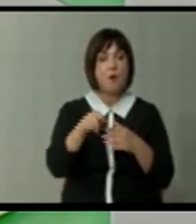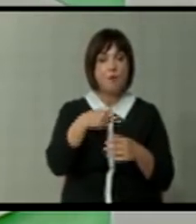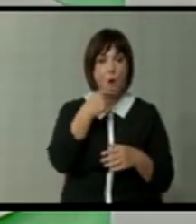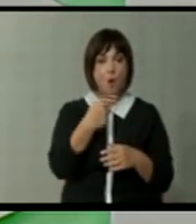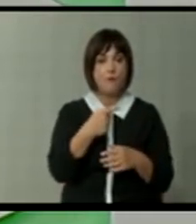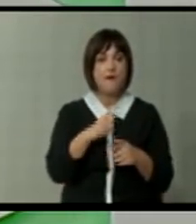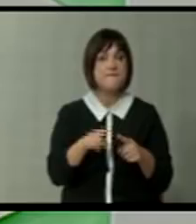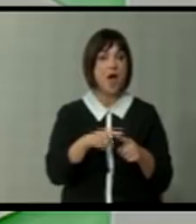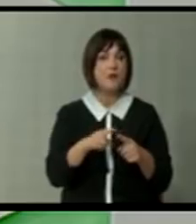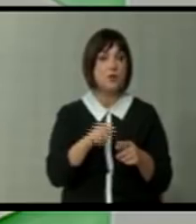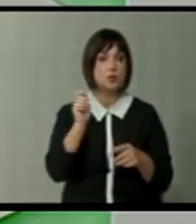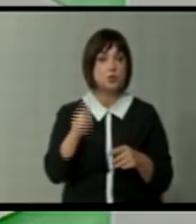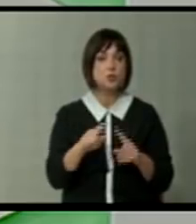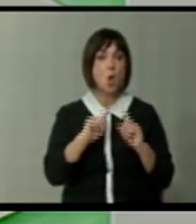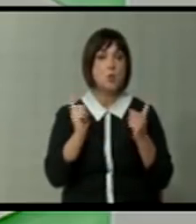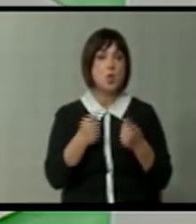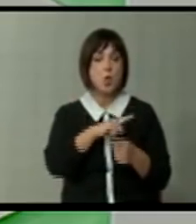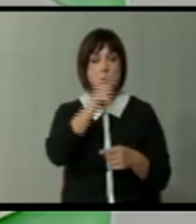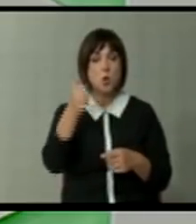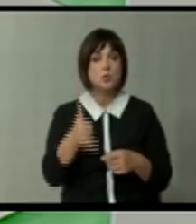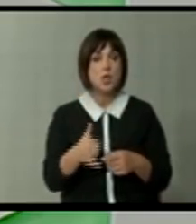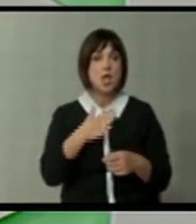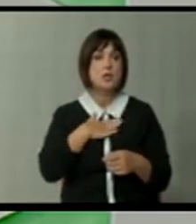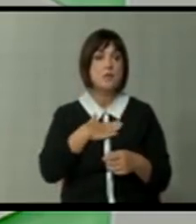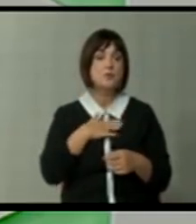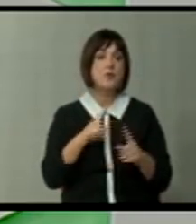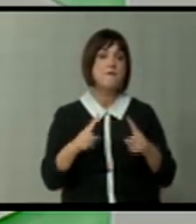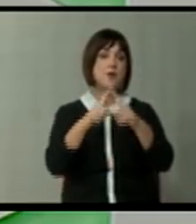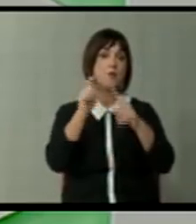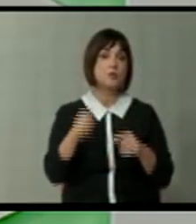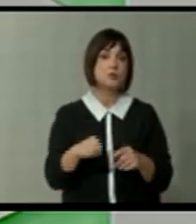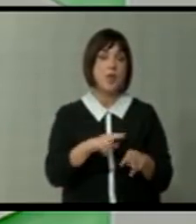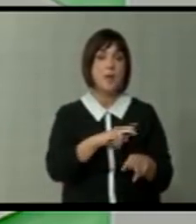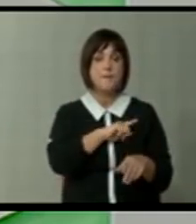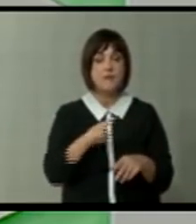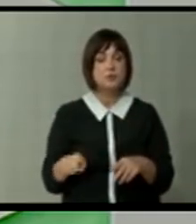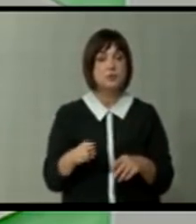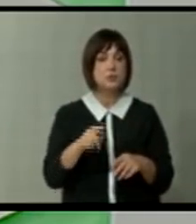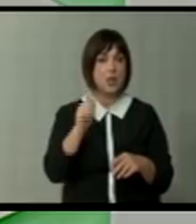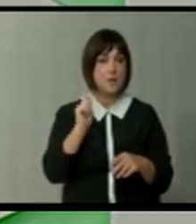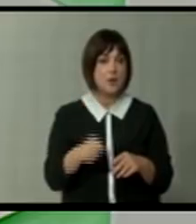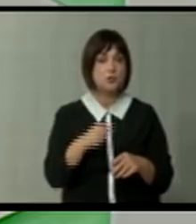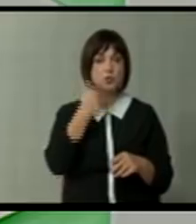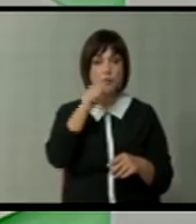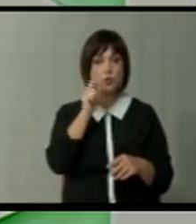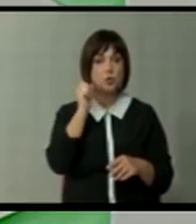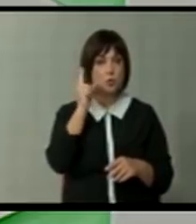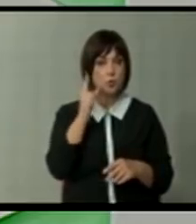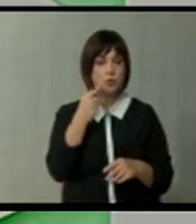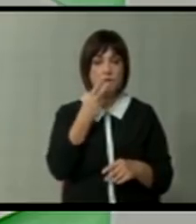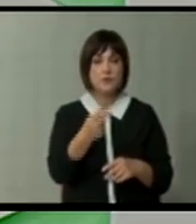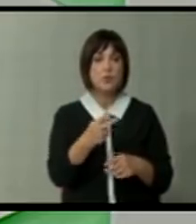тоа. Не достигаше судско отделение кое што досега веројатно ќе имаше и од Врховен суд правосилни пресуди. Видовме што се случи